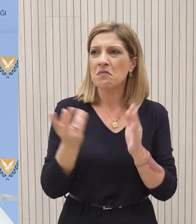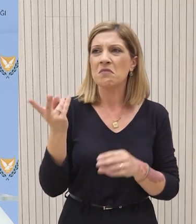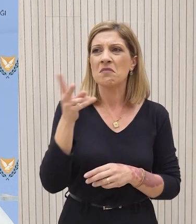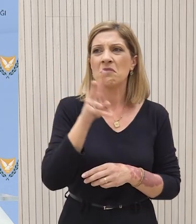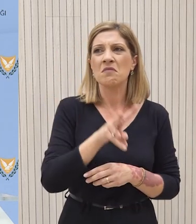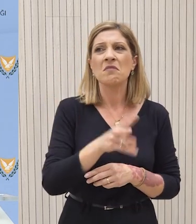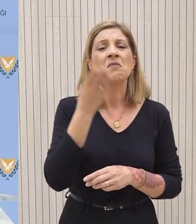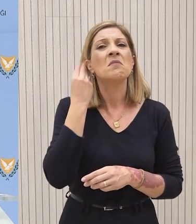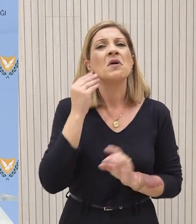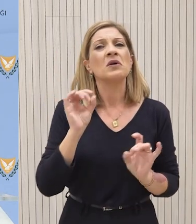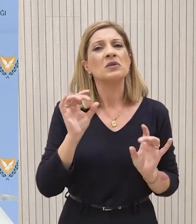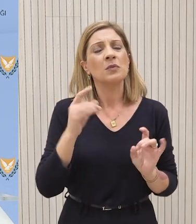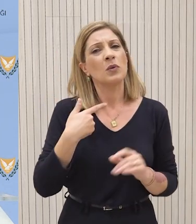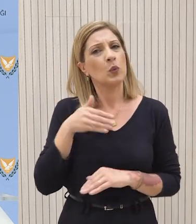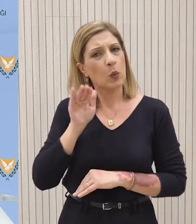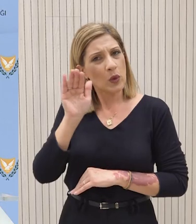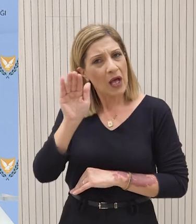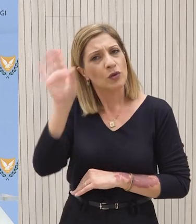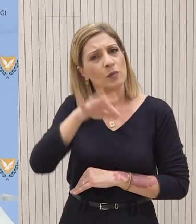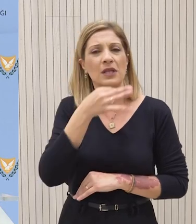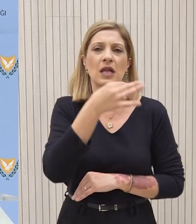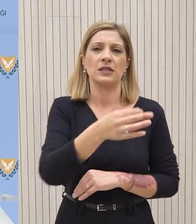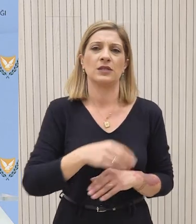Δεν είμαι ενημερός αυτή στιγμή. Αν μου επιτρέψετε να ενημερωθώ και να επανέλθω.